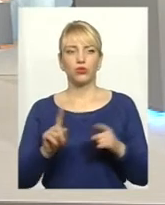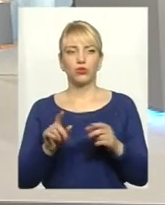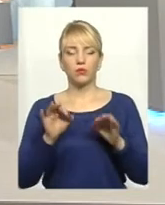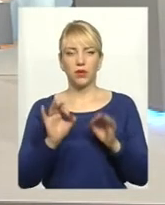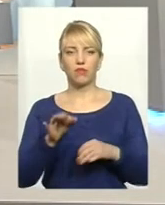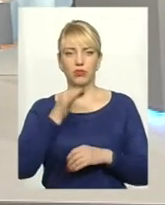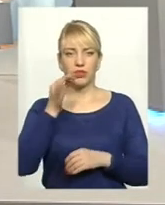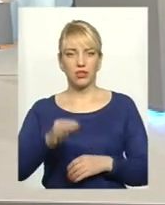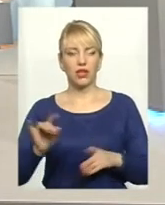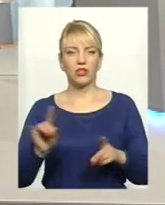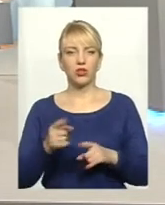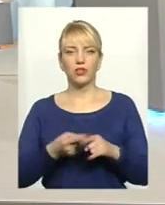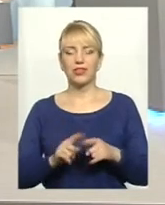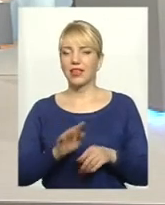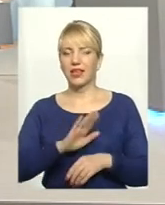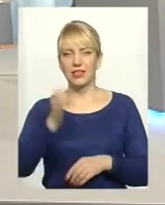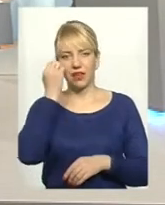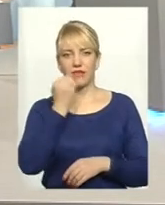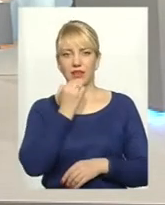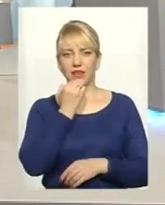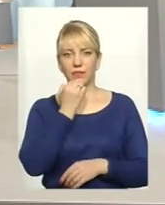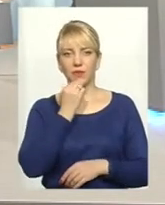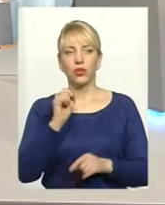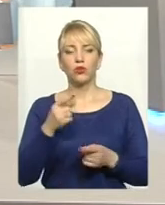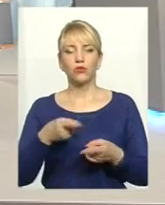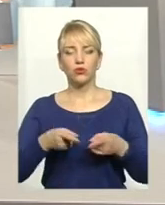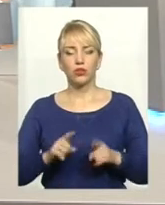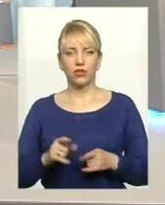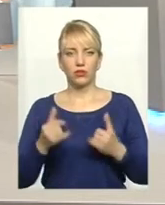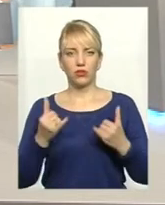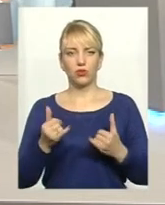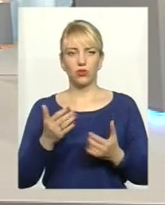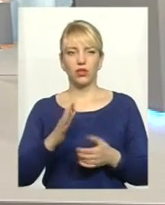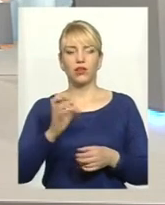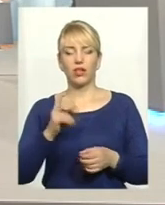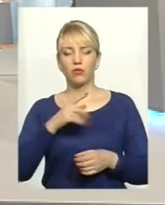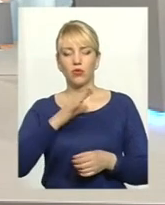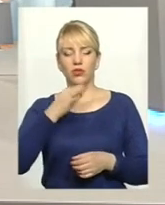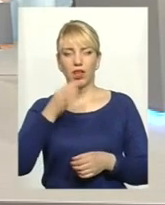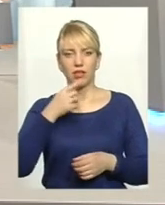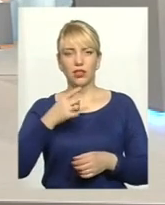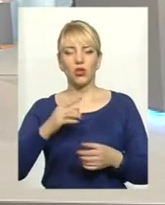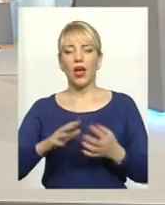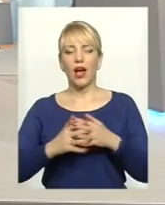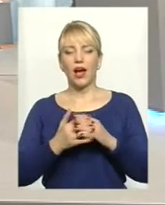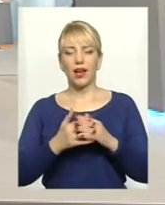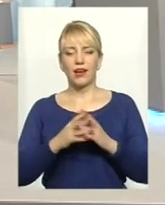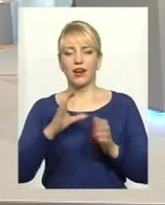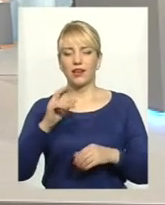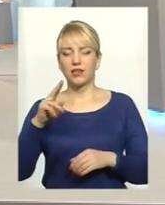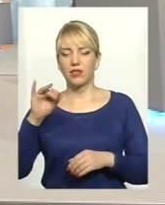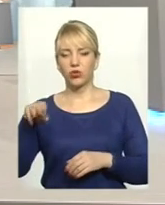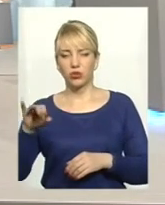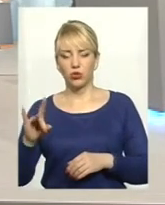правильно сказали, що це швидше не завдяки. Тому що, дійсно, сьогодні, як було сказано в анонсі, аграрний сектор забезпечує 40% надходження